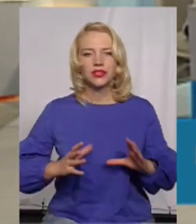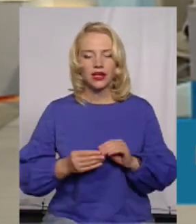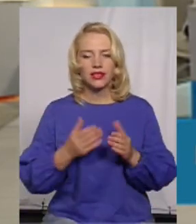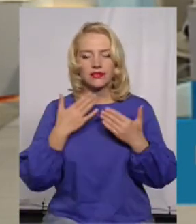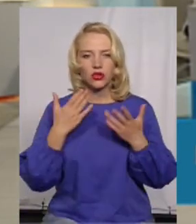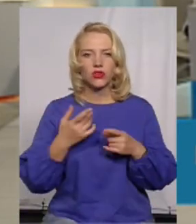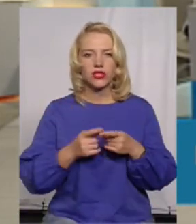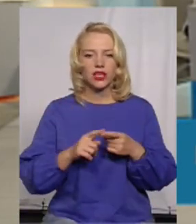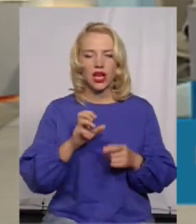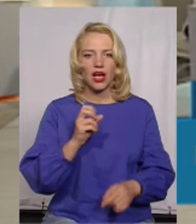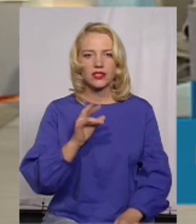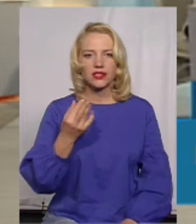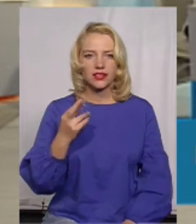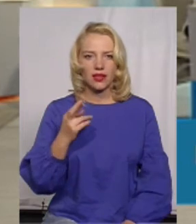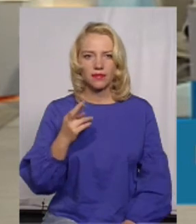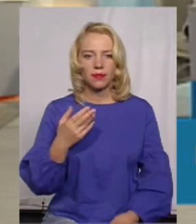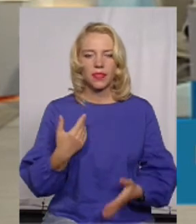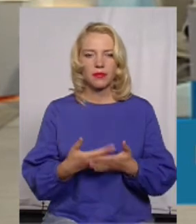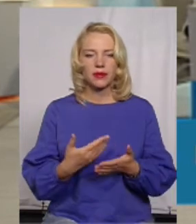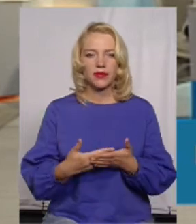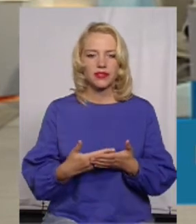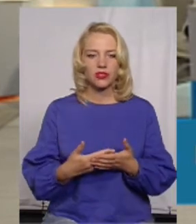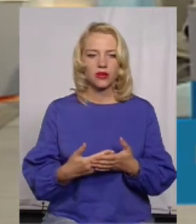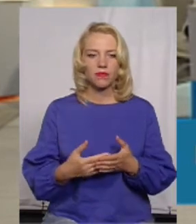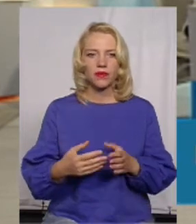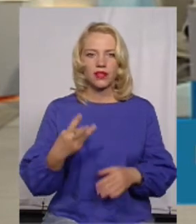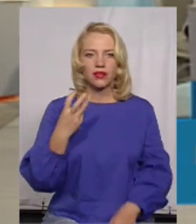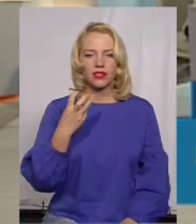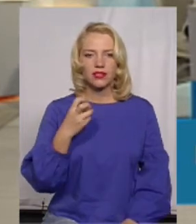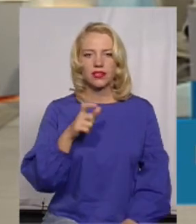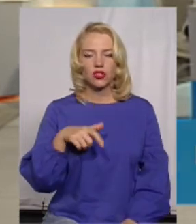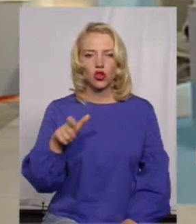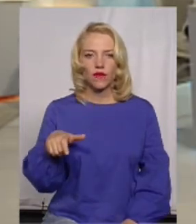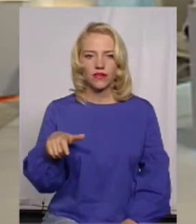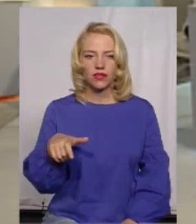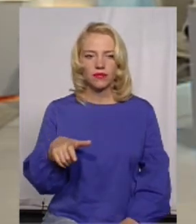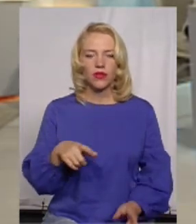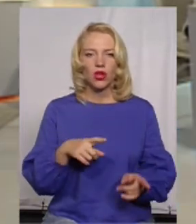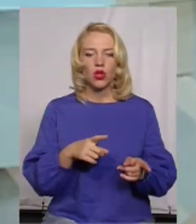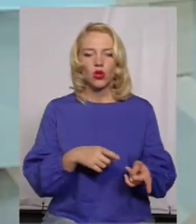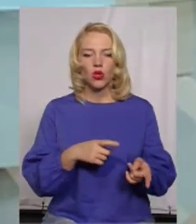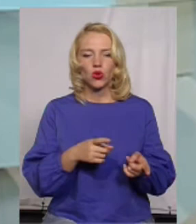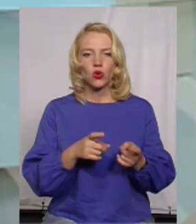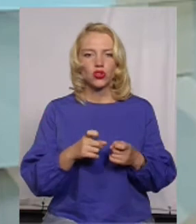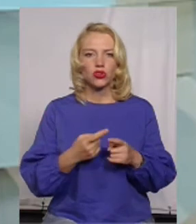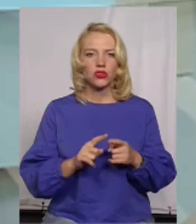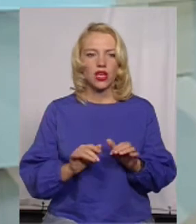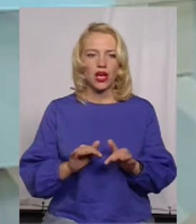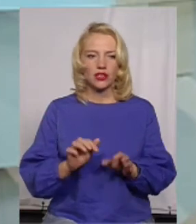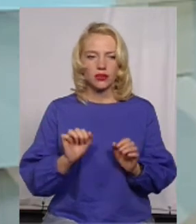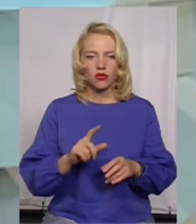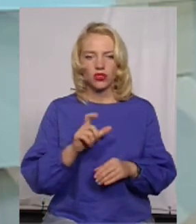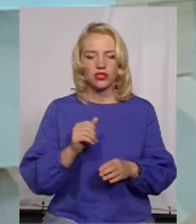звернулись за цією акцією у нас приблизно десь в межах 300 чоловік. Тобто, долучитись до цієї акції можна за